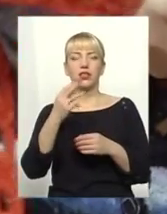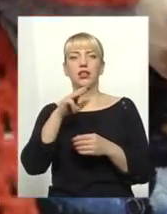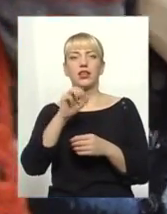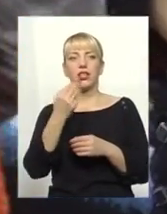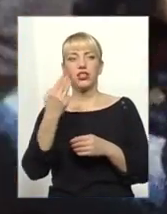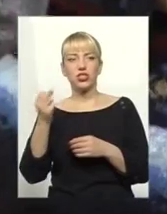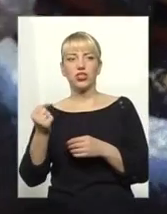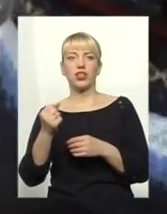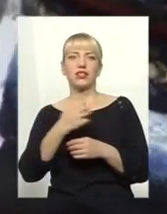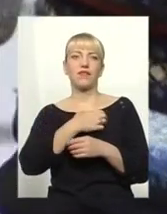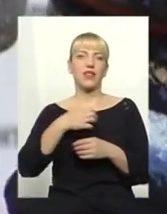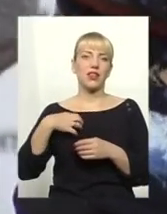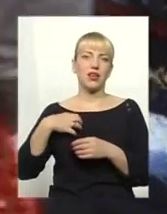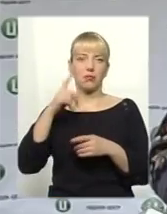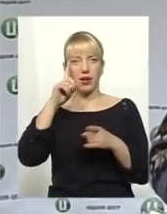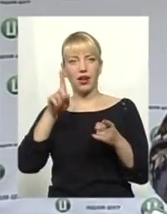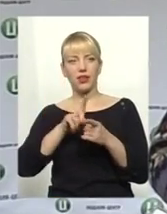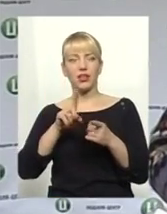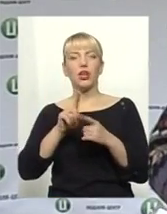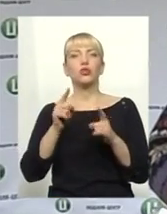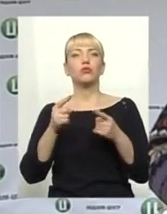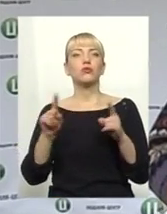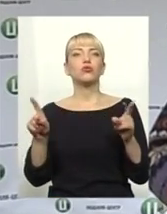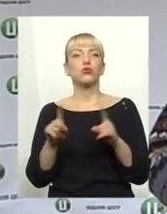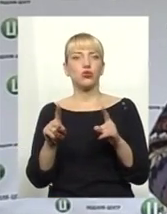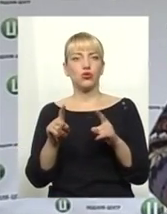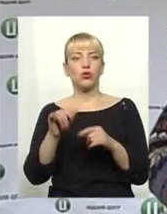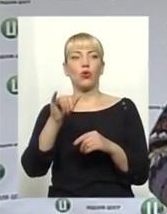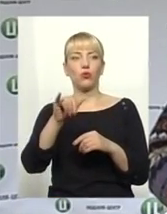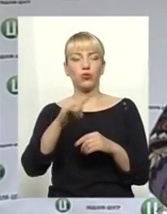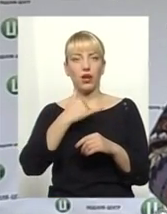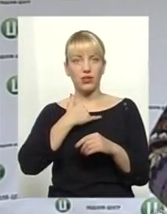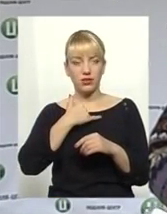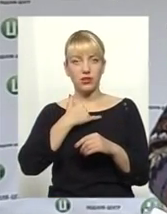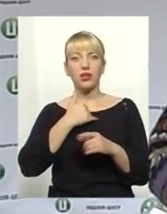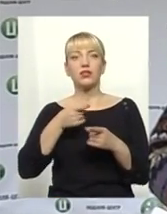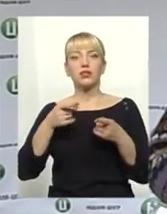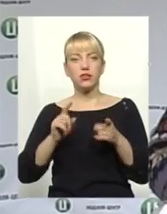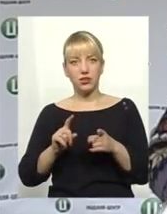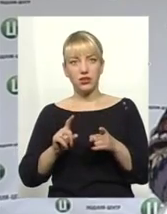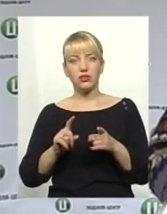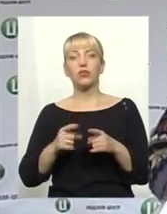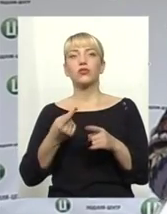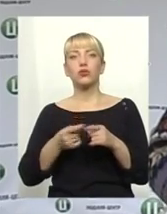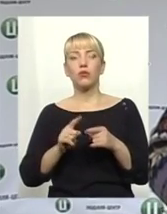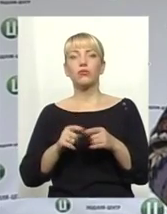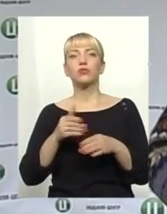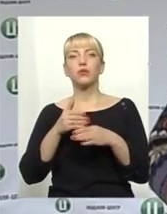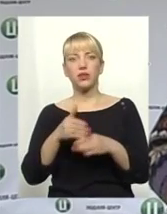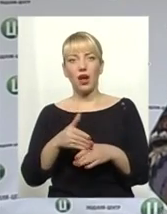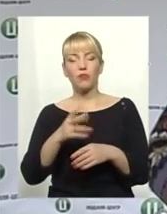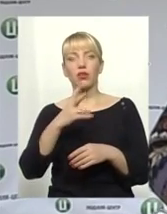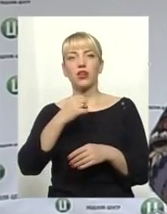тесці, свати, брати і так далі. Чому? Тому що в нас дійсно цьому сприяє, на жаль,